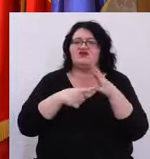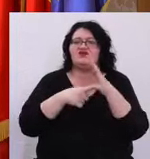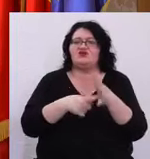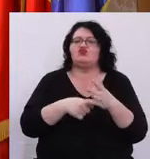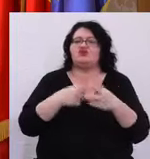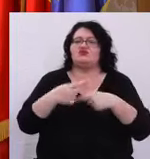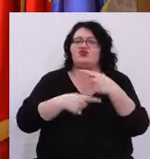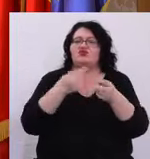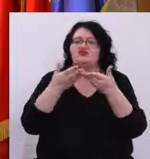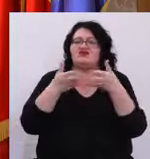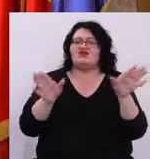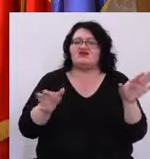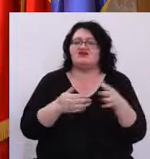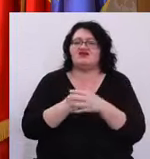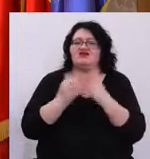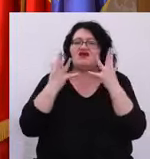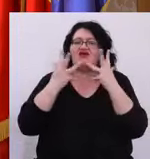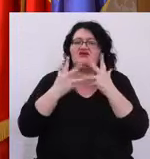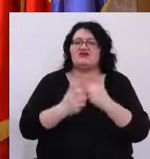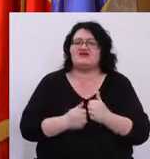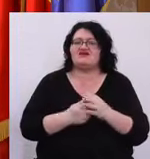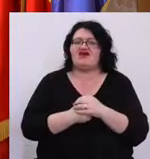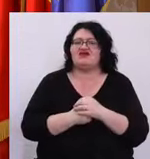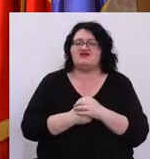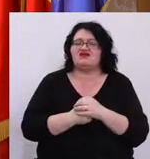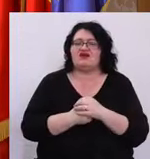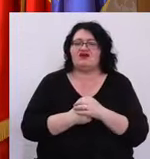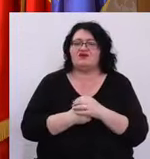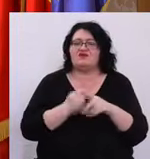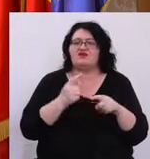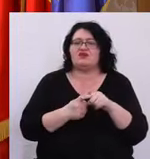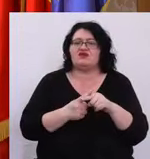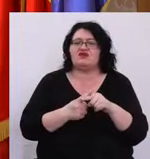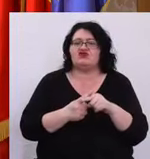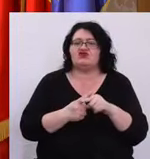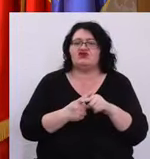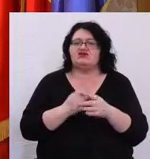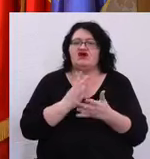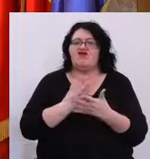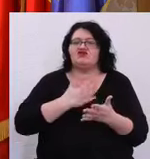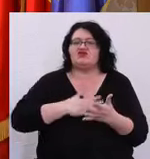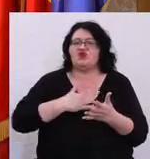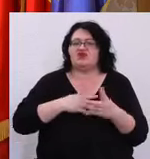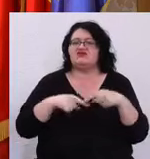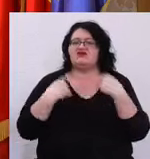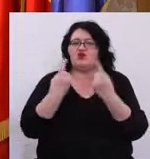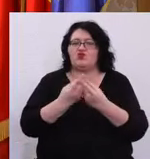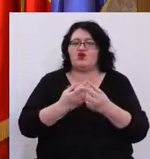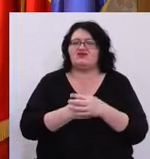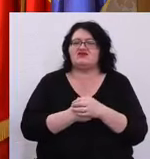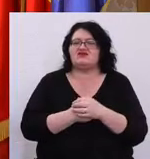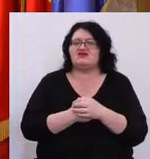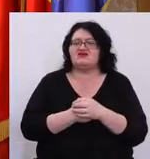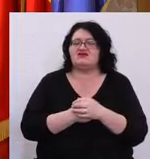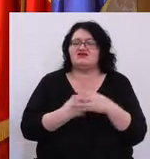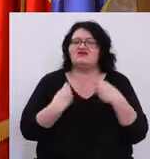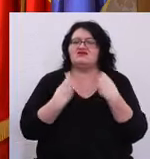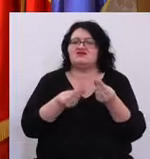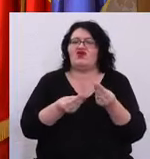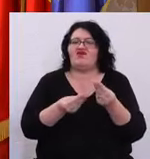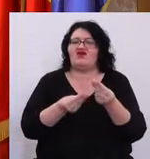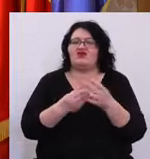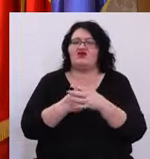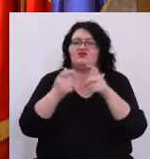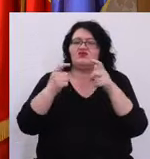acest proces de deschidere a administrației Și asta a fost dorința noastră să oferim